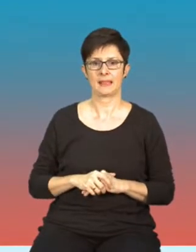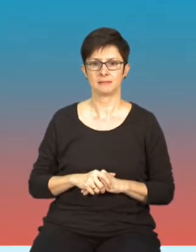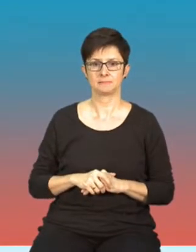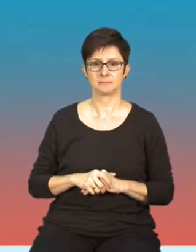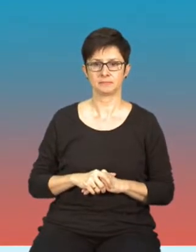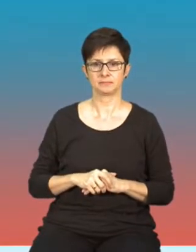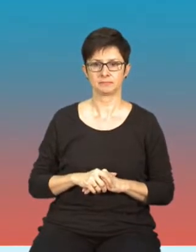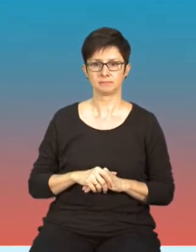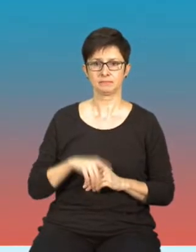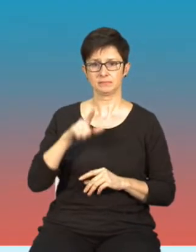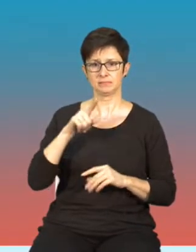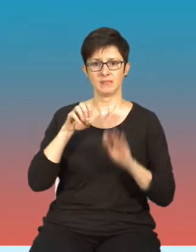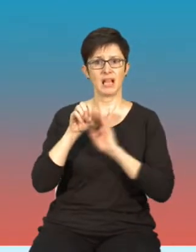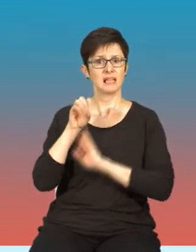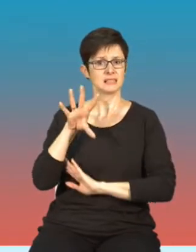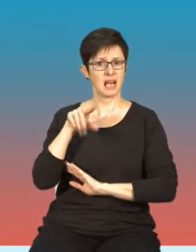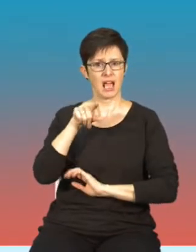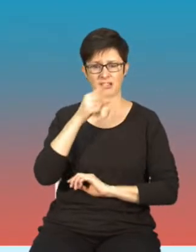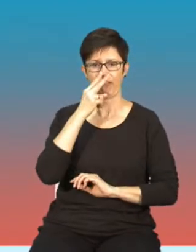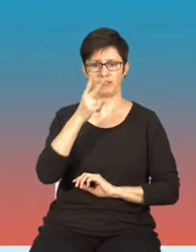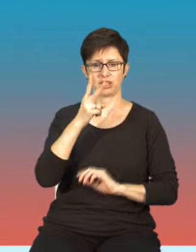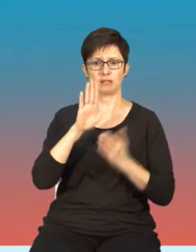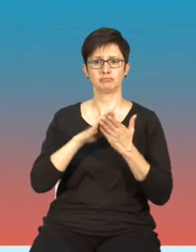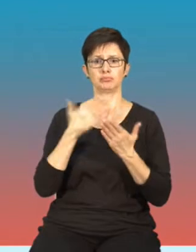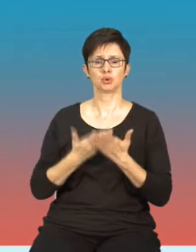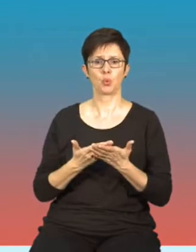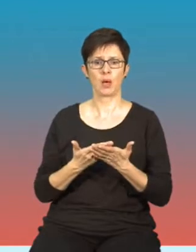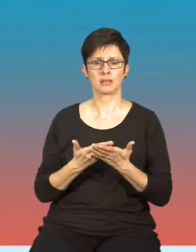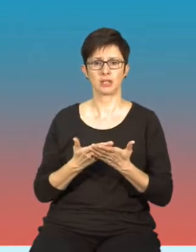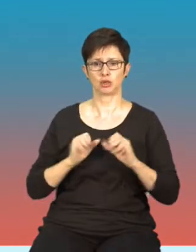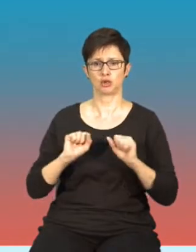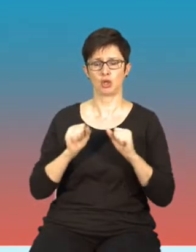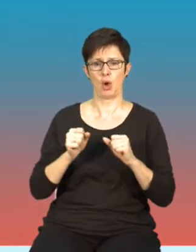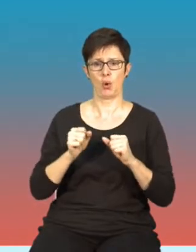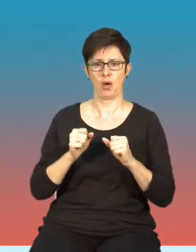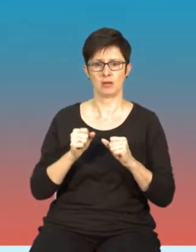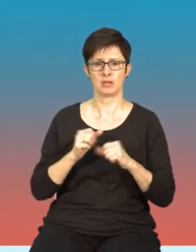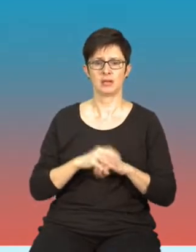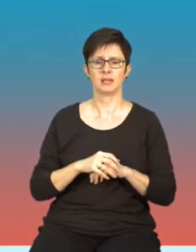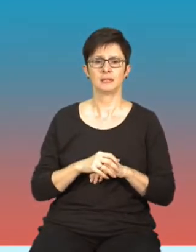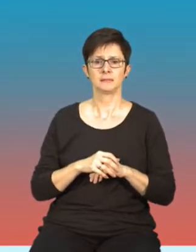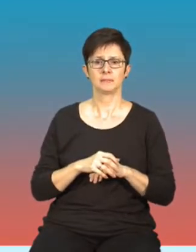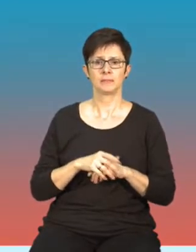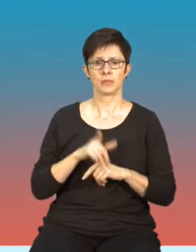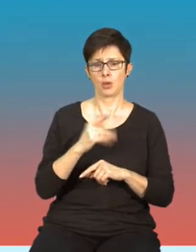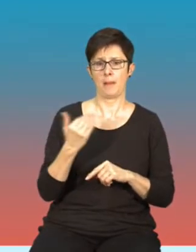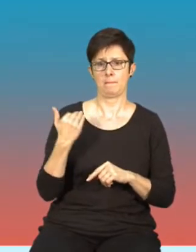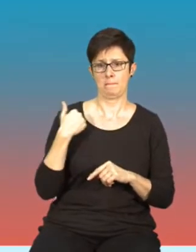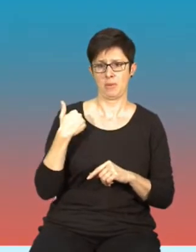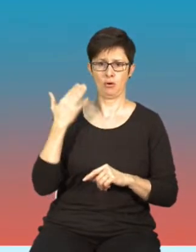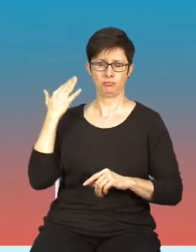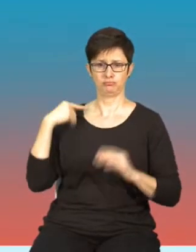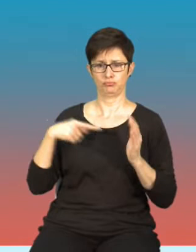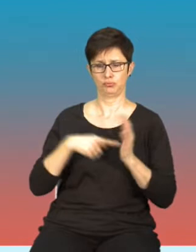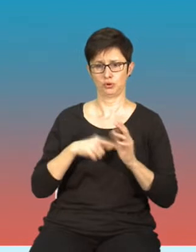na slajdzie widoczny jest przykład działań fact-checkingowych, które miały miejsce ostatnim